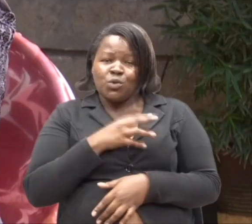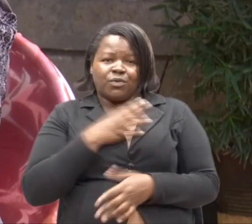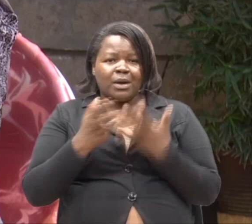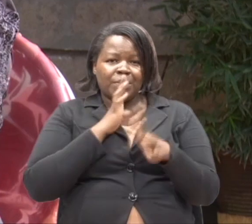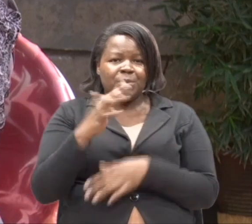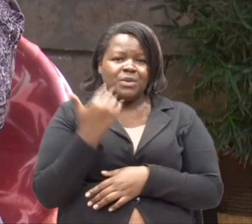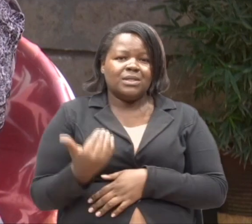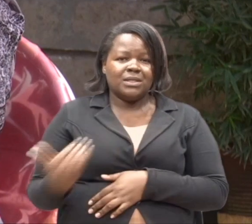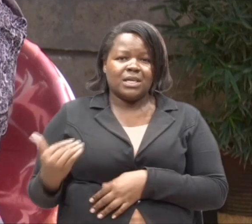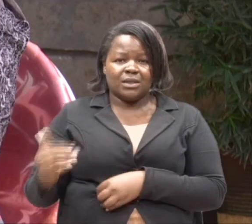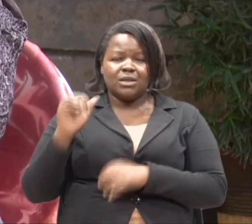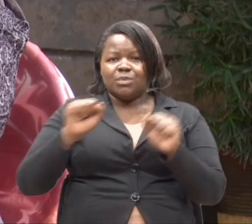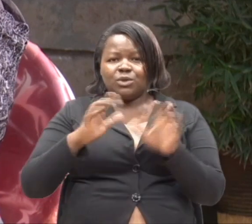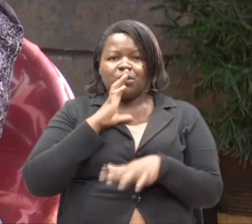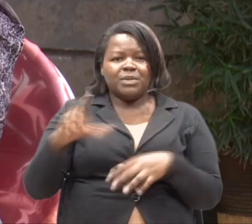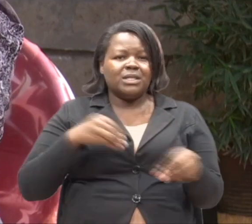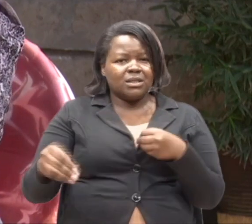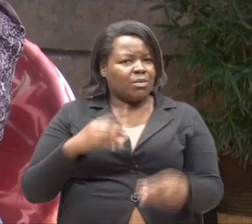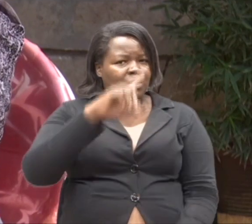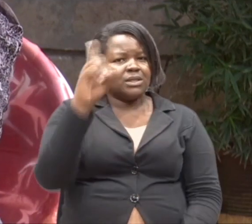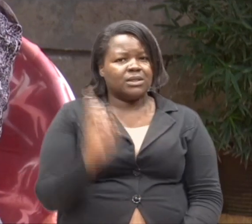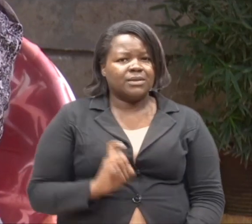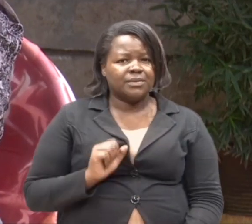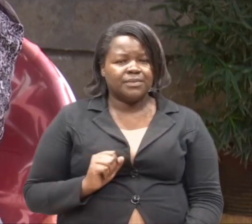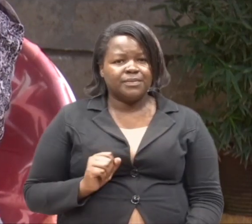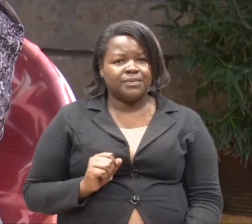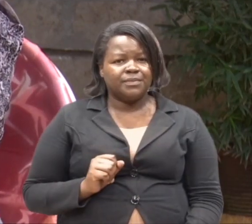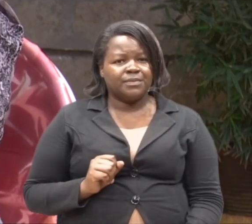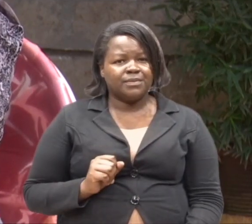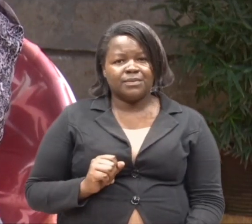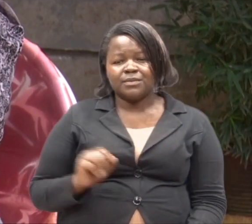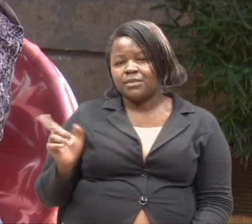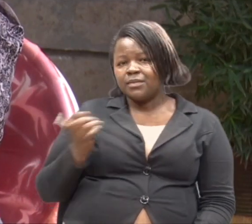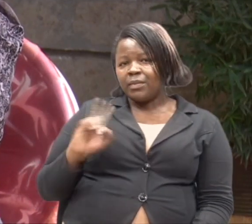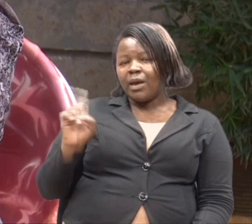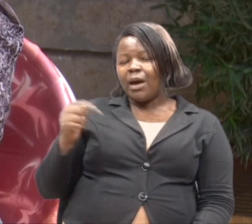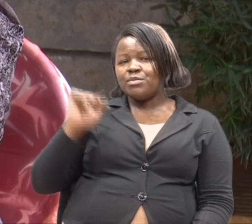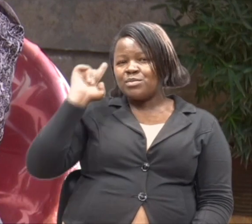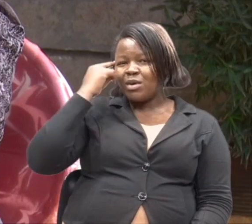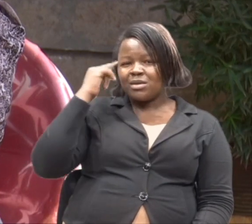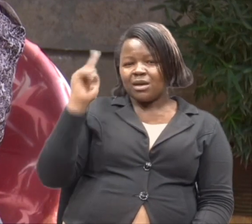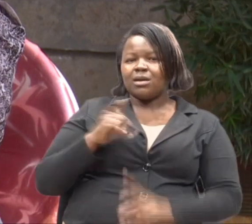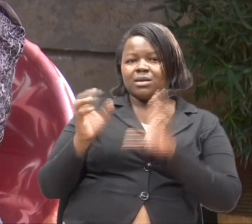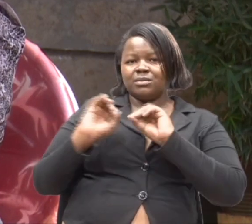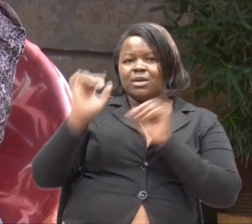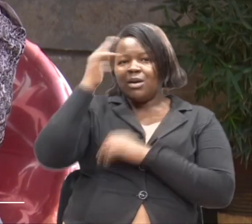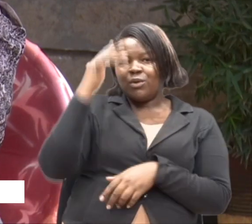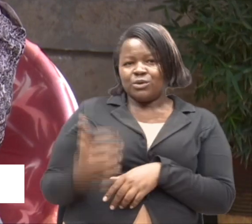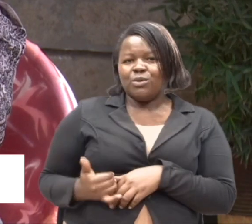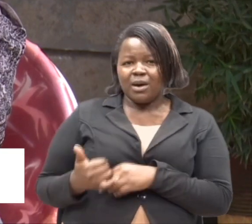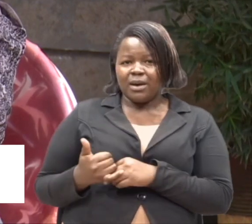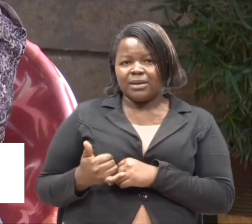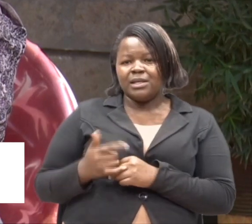mtoto, anaiza kuwa mulemavu. Hapana, siku fikiria hivo. Kwa sabu